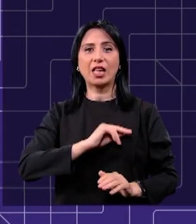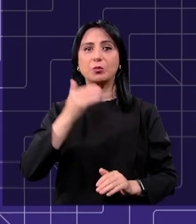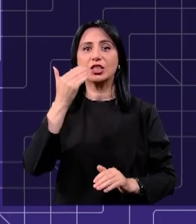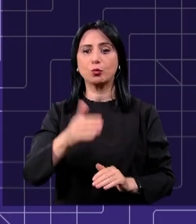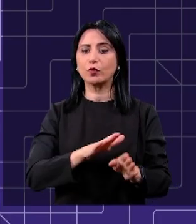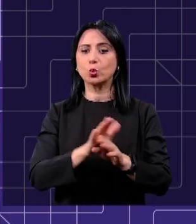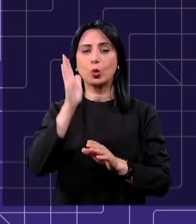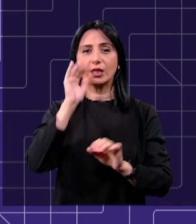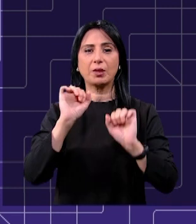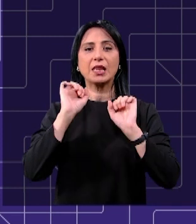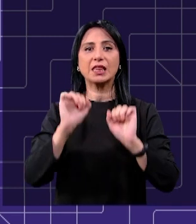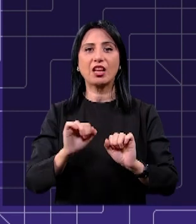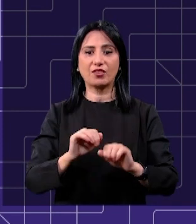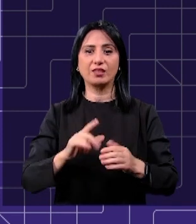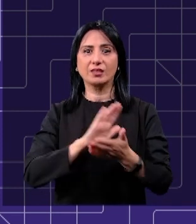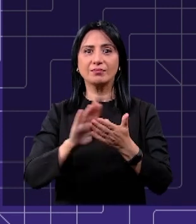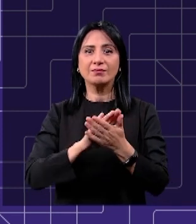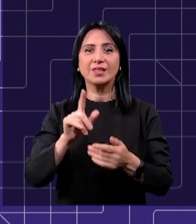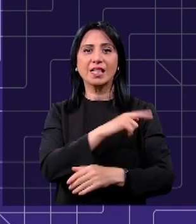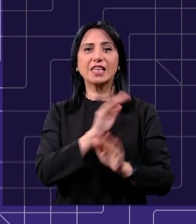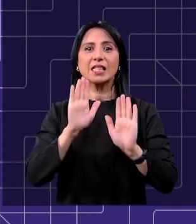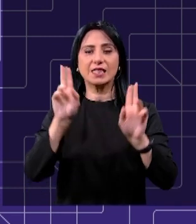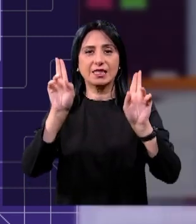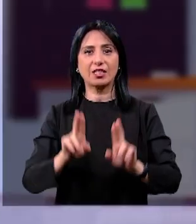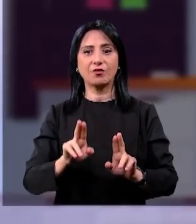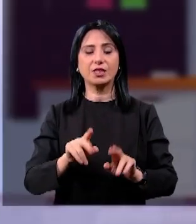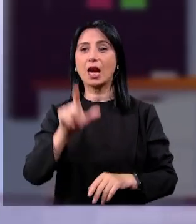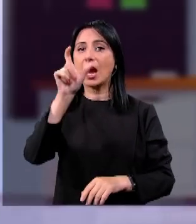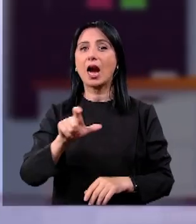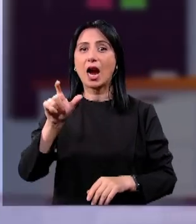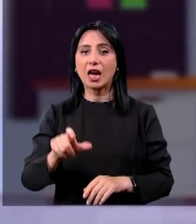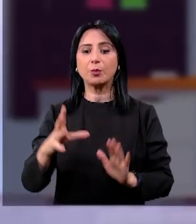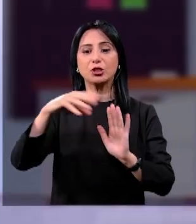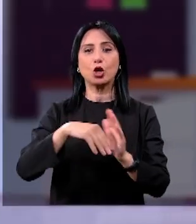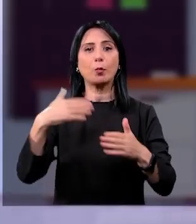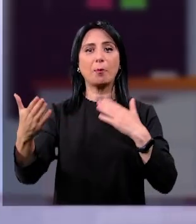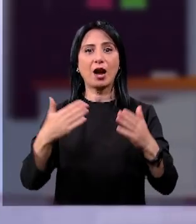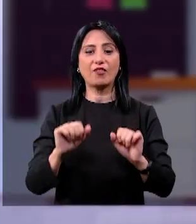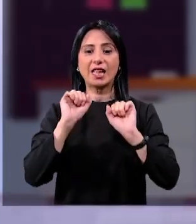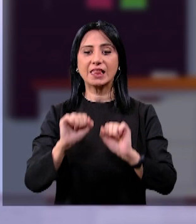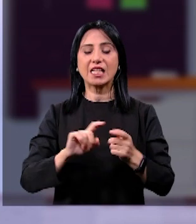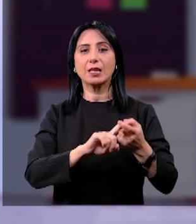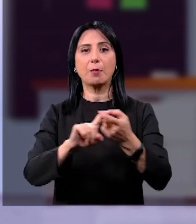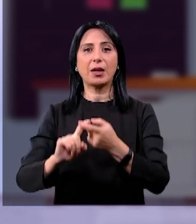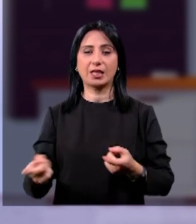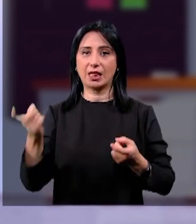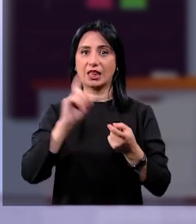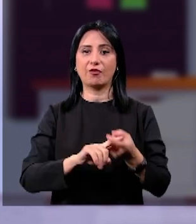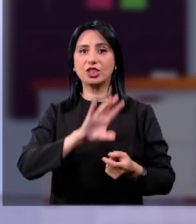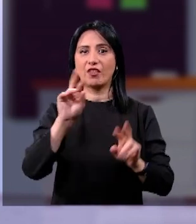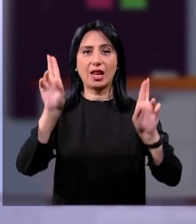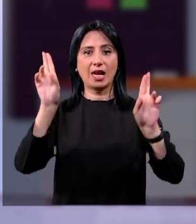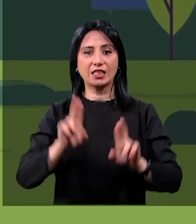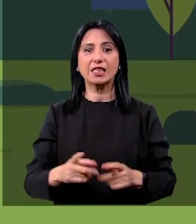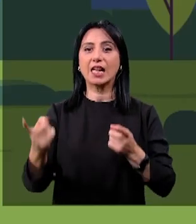Səsvirmə prosesində seçki administrasiyası tərəfindən Sainter Gigena qaydalarına tam əməl ediləcək. Seçkilərə və əlaqədər tərəflərə müraciət edirik ki,